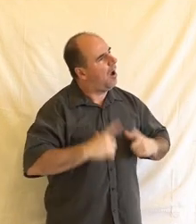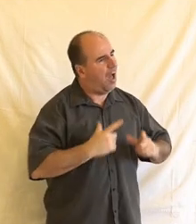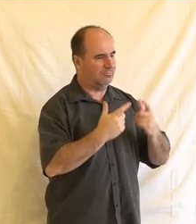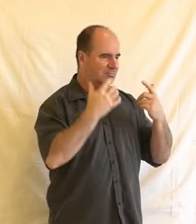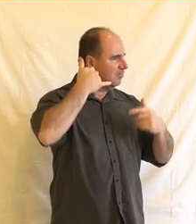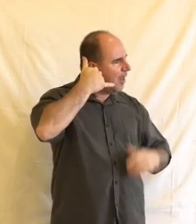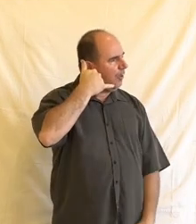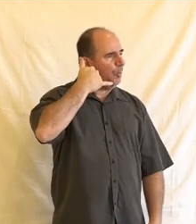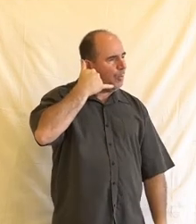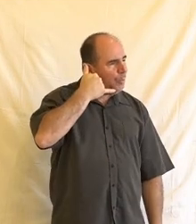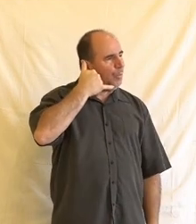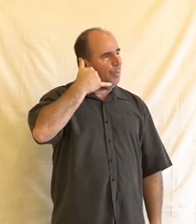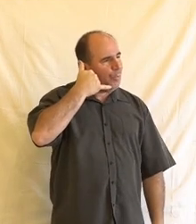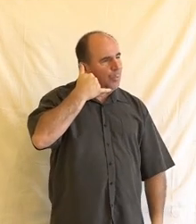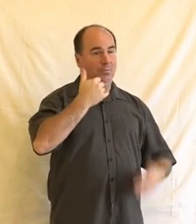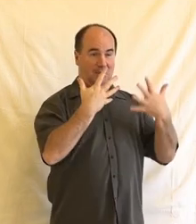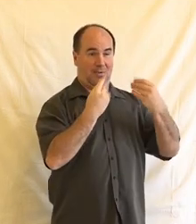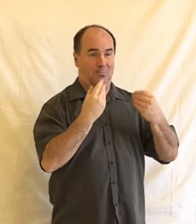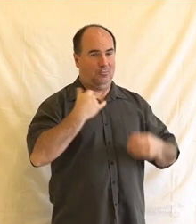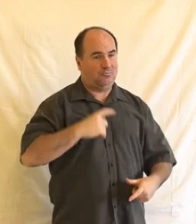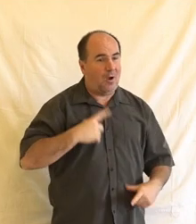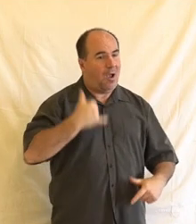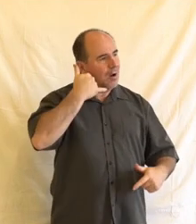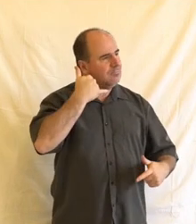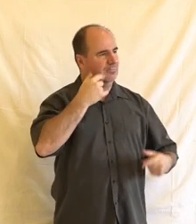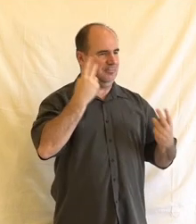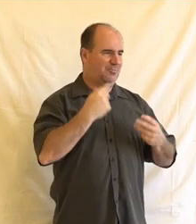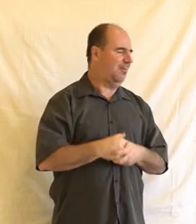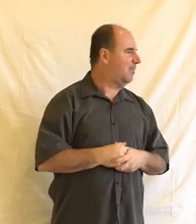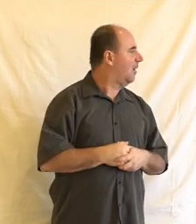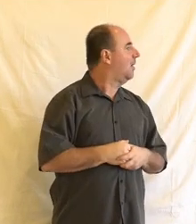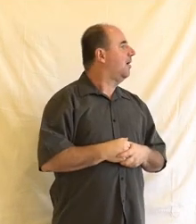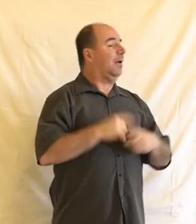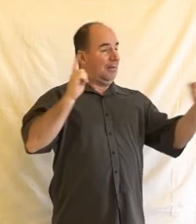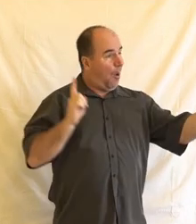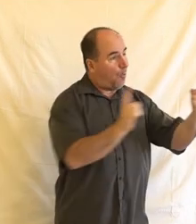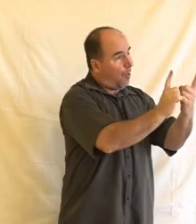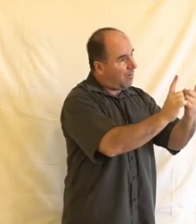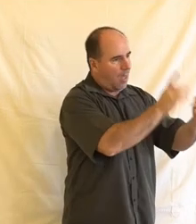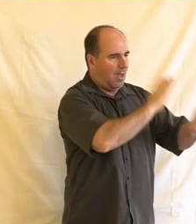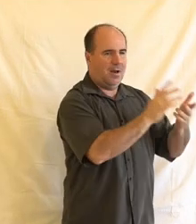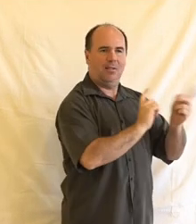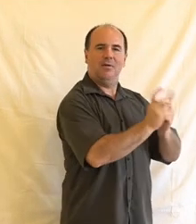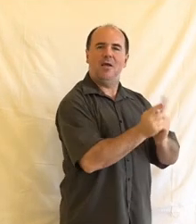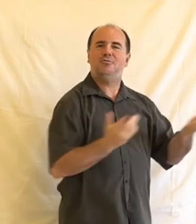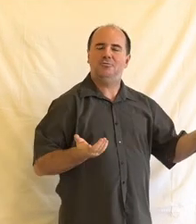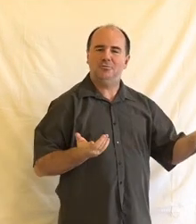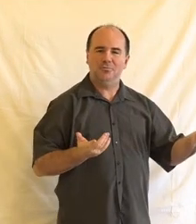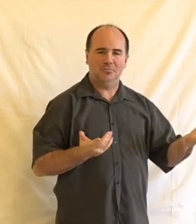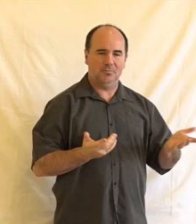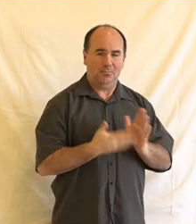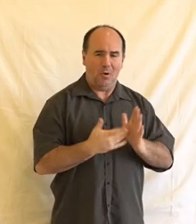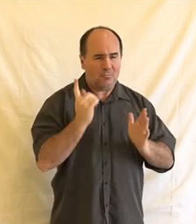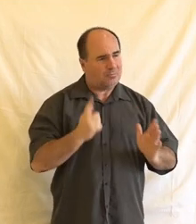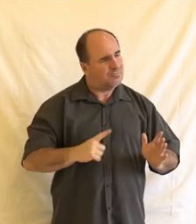způsobem by bylo prostě v řádech minut a bylo by to hotové hned. Tyhle ty asistenční linky, nebo ty help linky a tak dále, my je